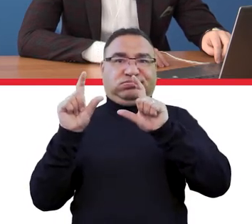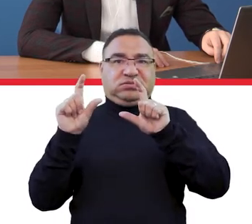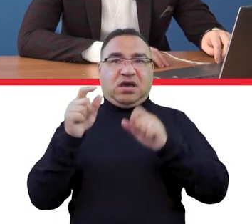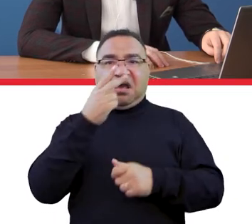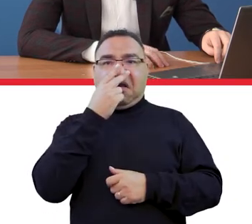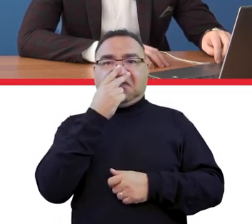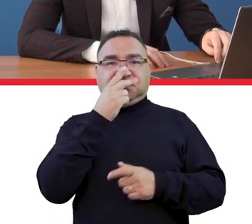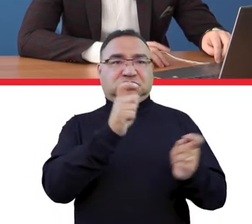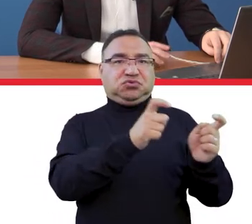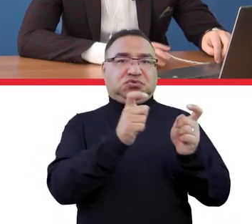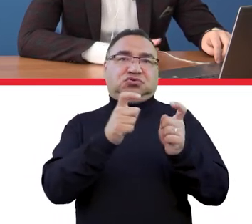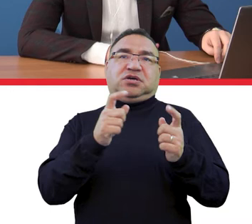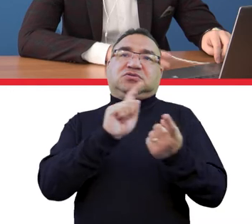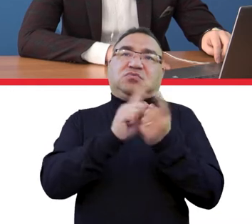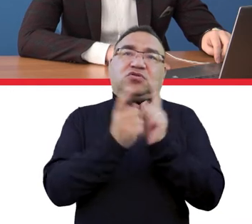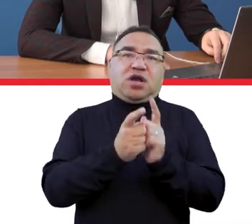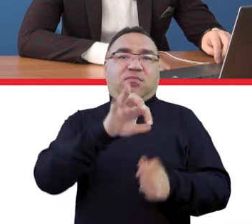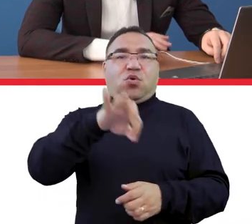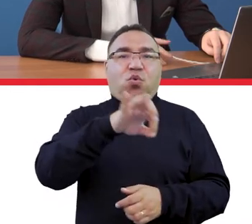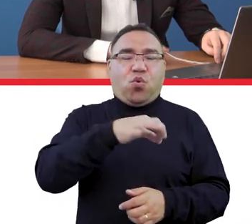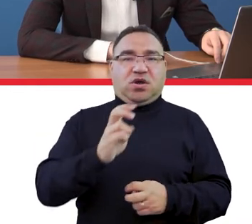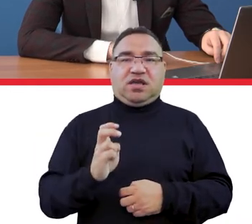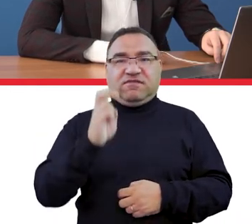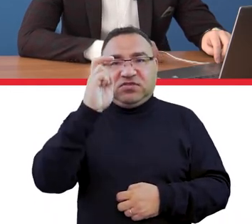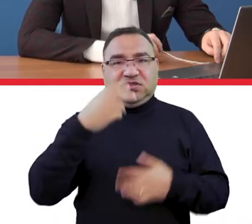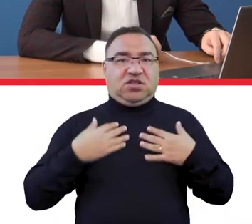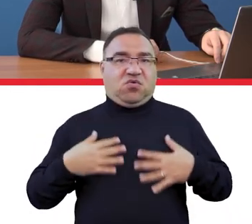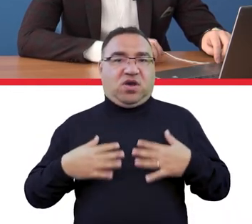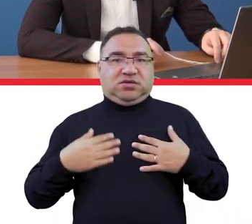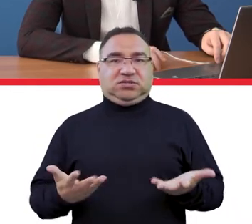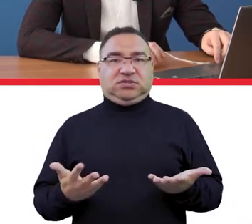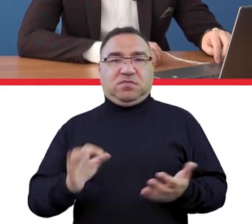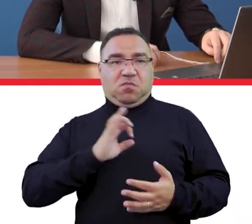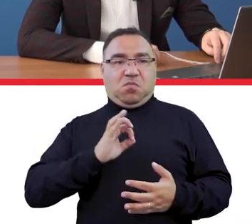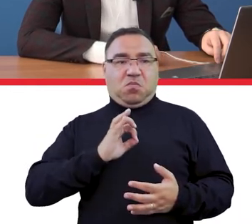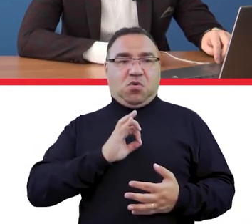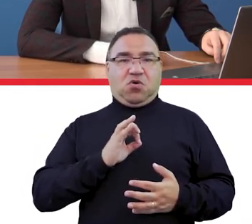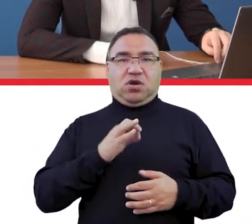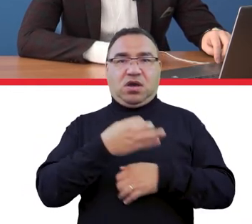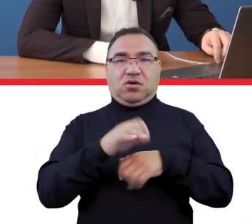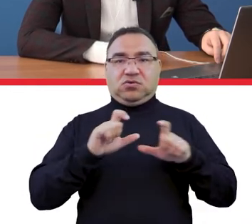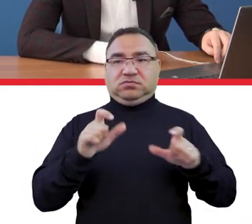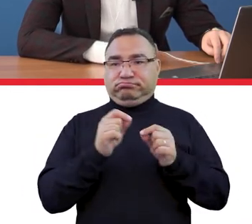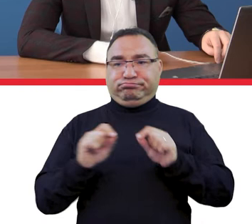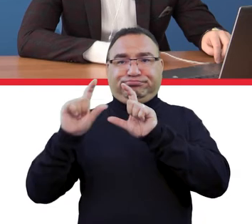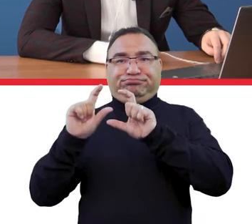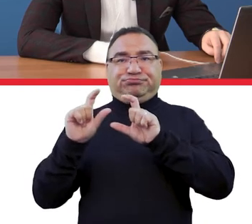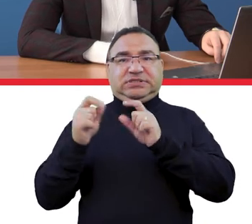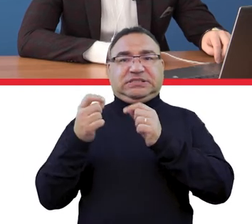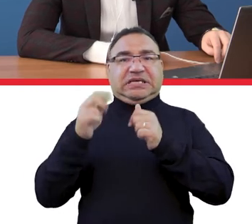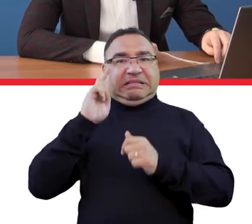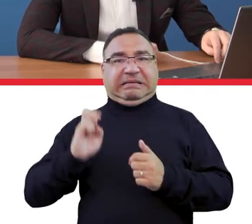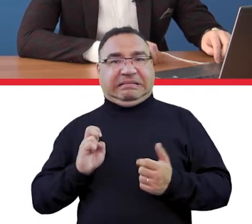spotykamy się z naszymi sąsiadami w kuchni, windzie, łazience. I drugie pytanie. Moja uczelnia wprowadziła podwyżki cen za miejsce w akademiku ze